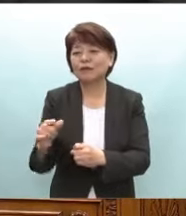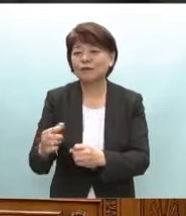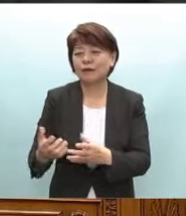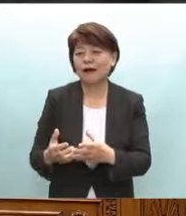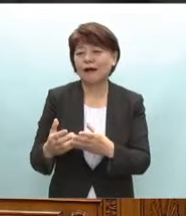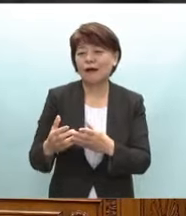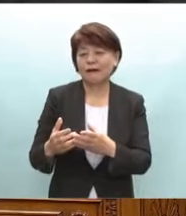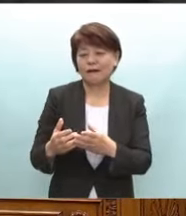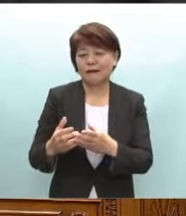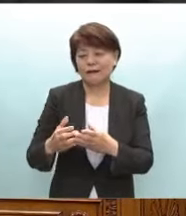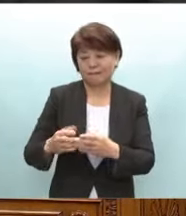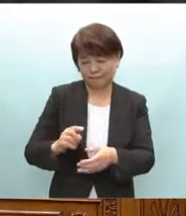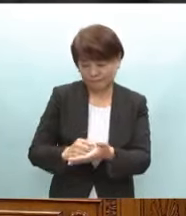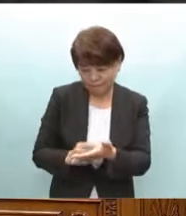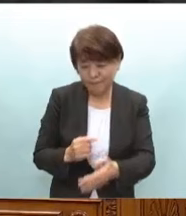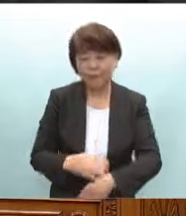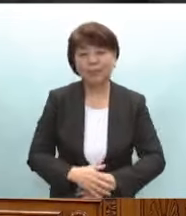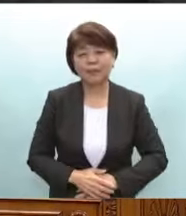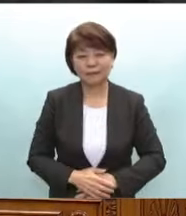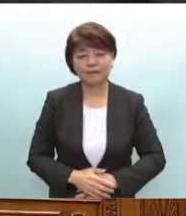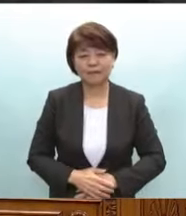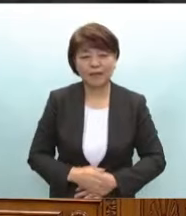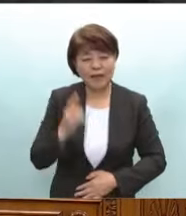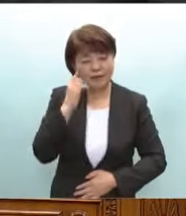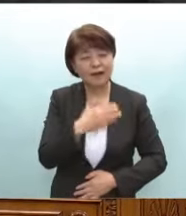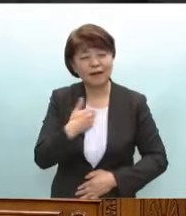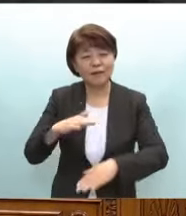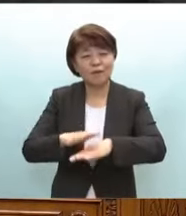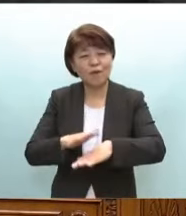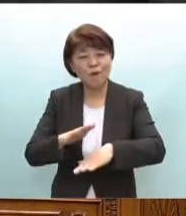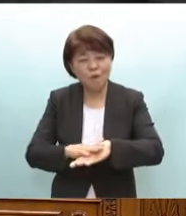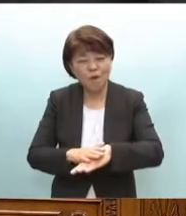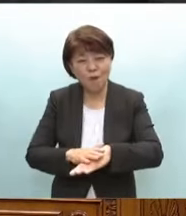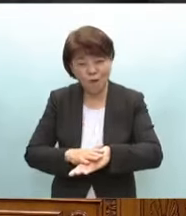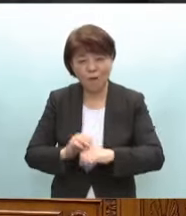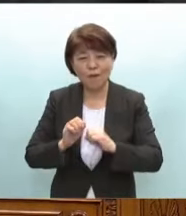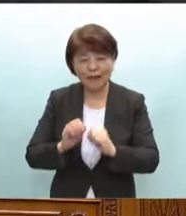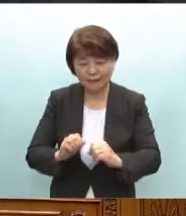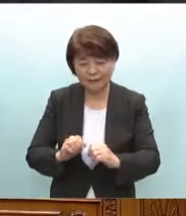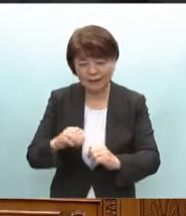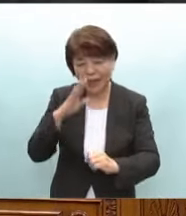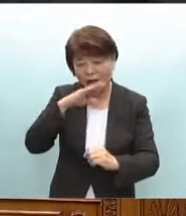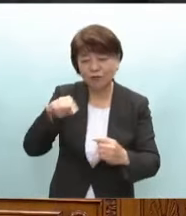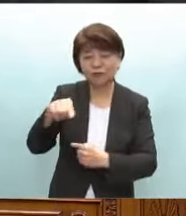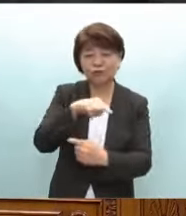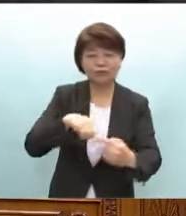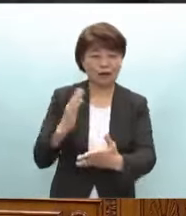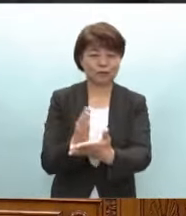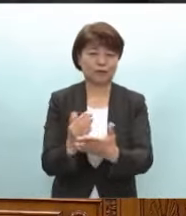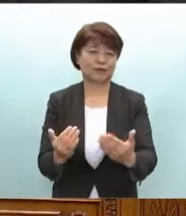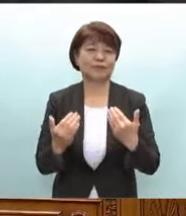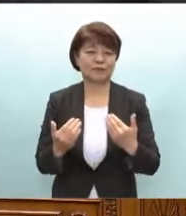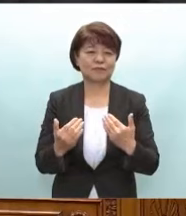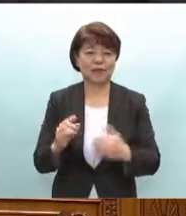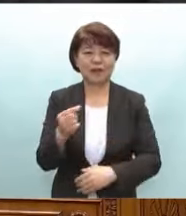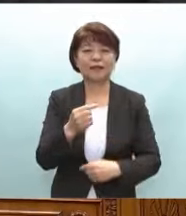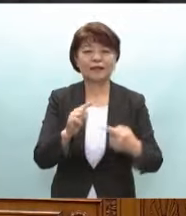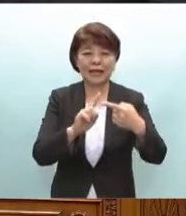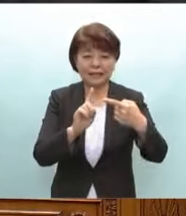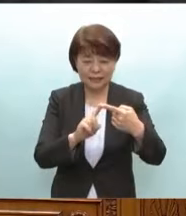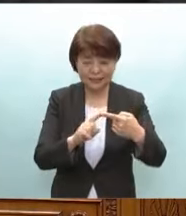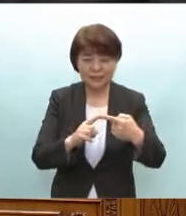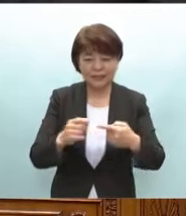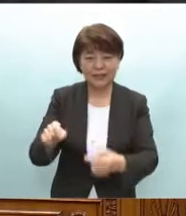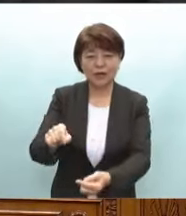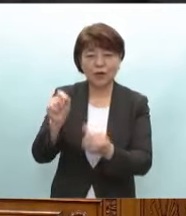考え得る方策を総動員し悪循環を食い止めなければなりませんそこで第一に雇用調整助成金などによる